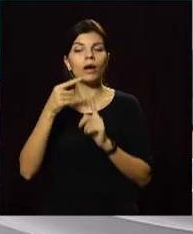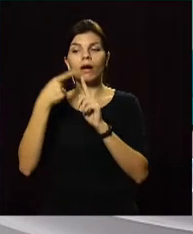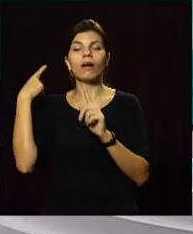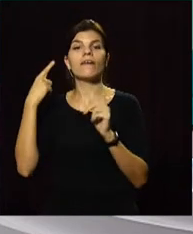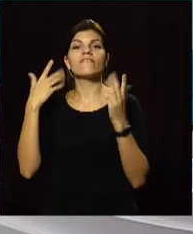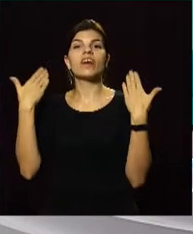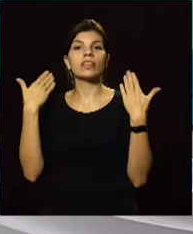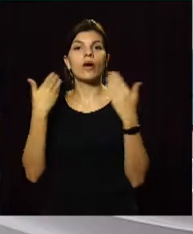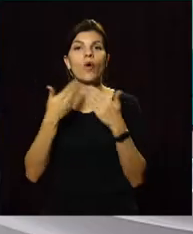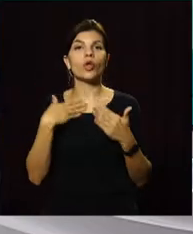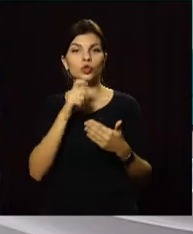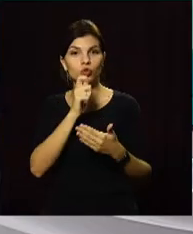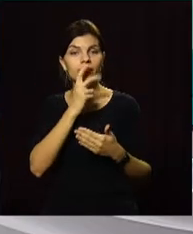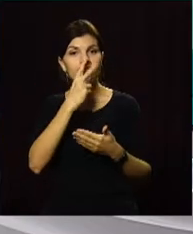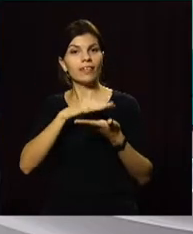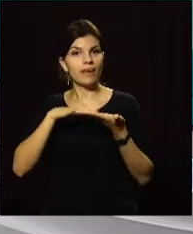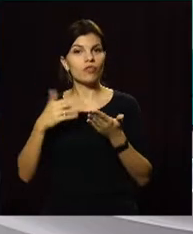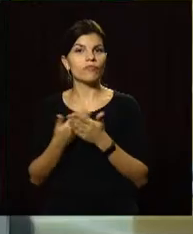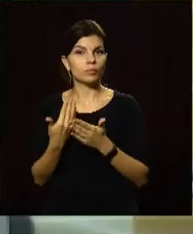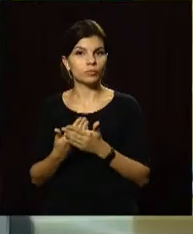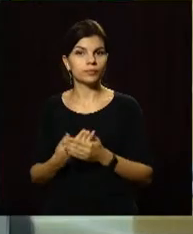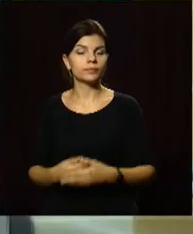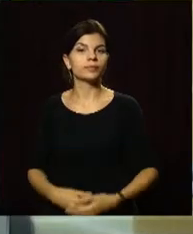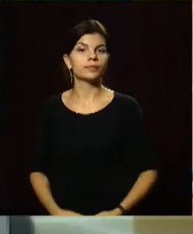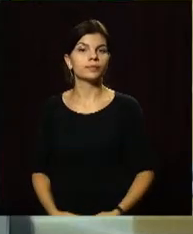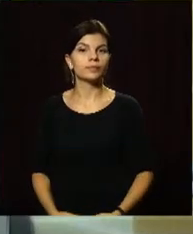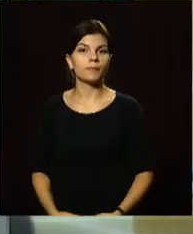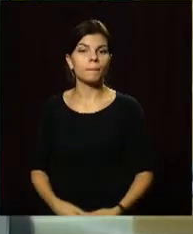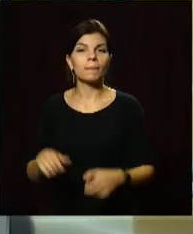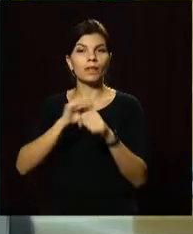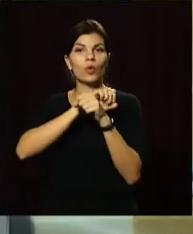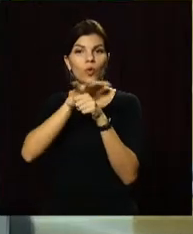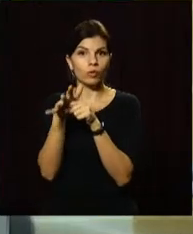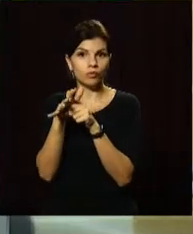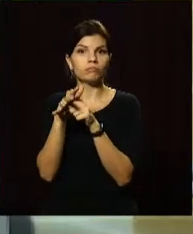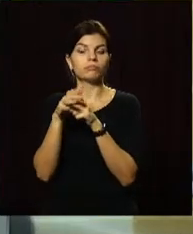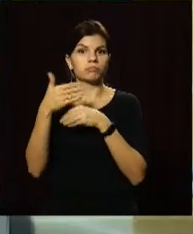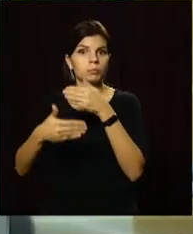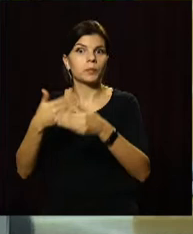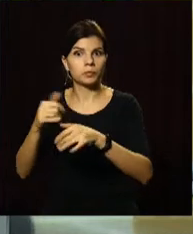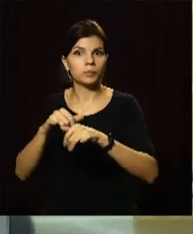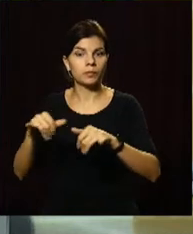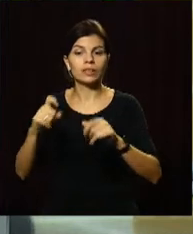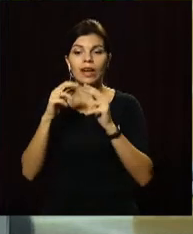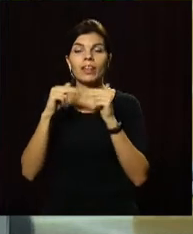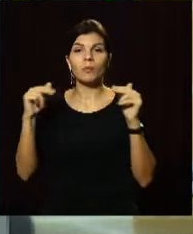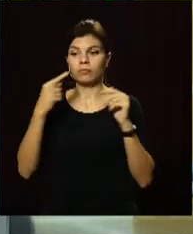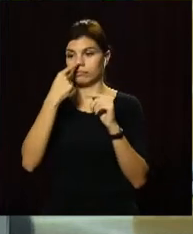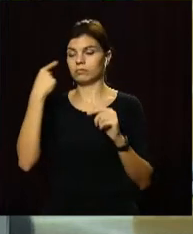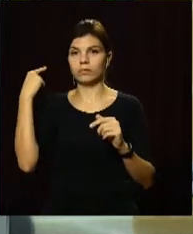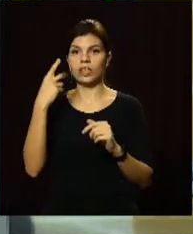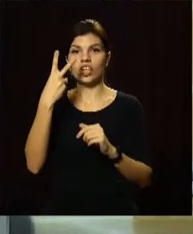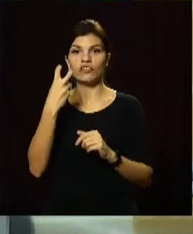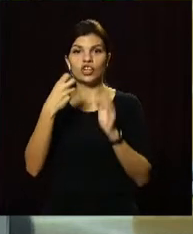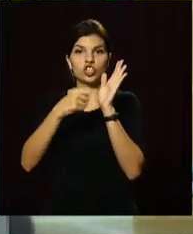від наших журналістів дивіться далі у випуску. Коронавірус наступає. На Дніпропетровщині за минулу добу зафіксовано